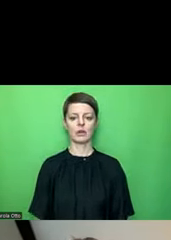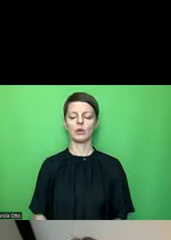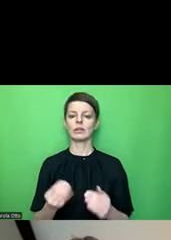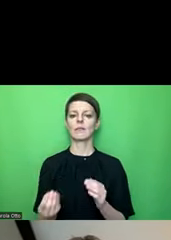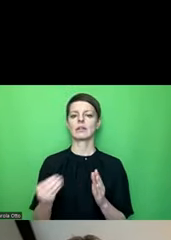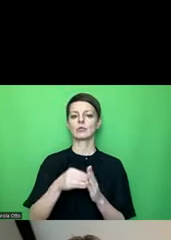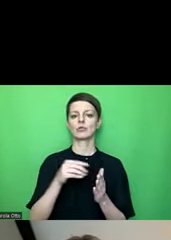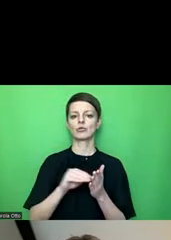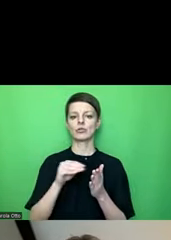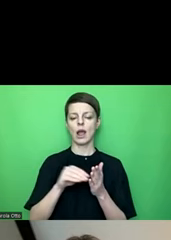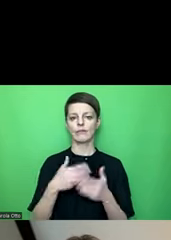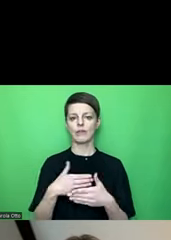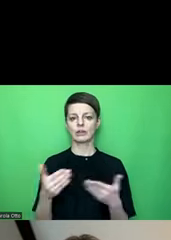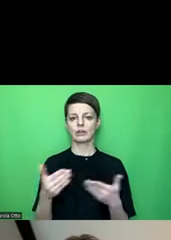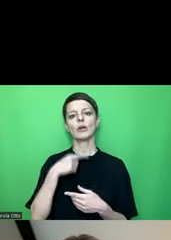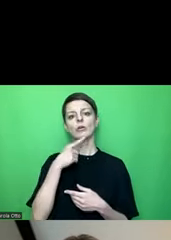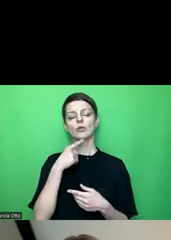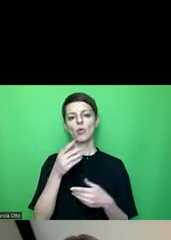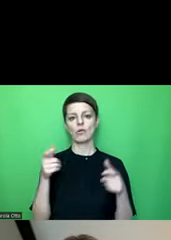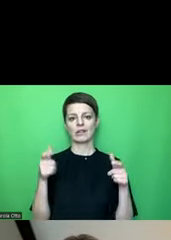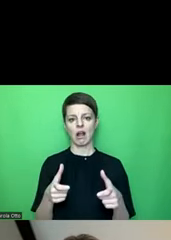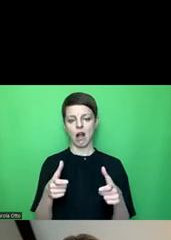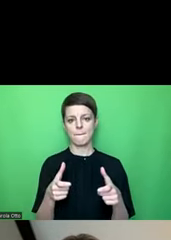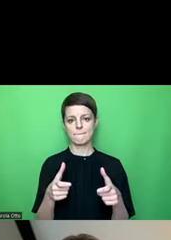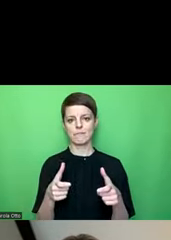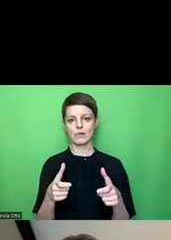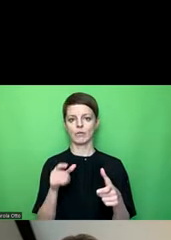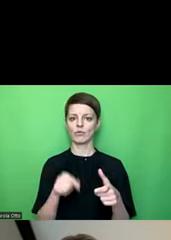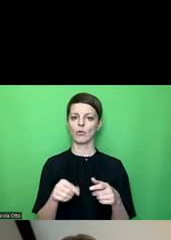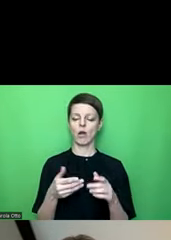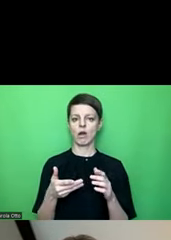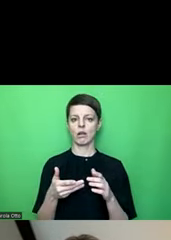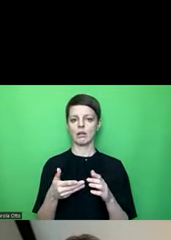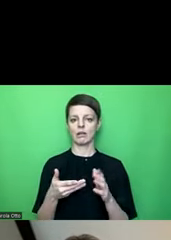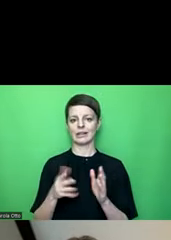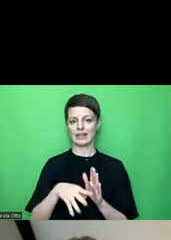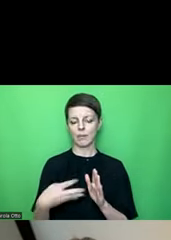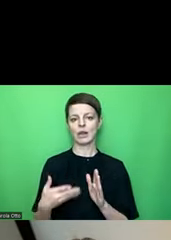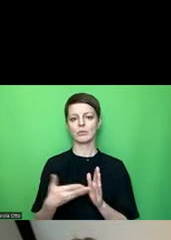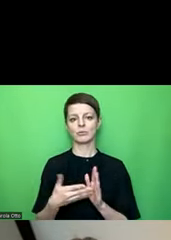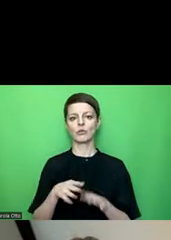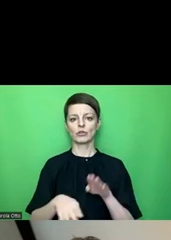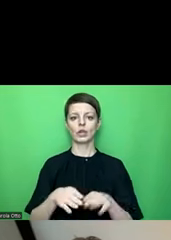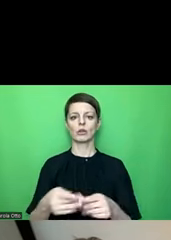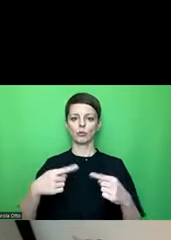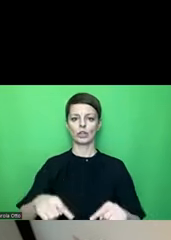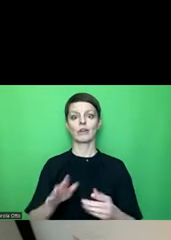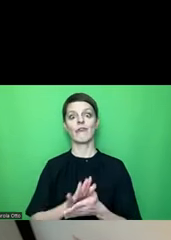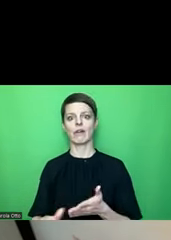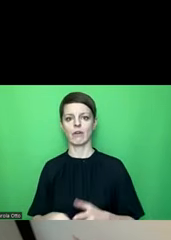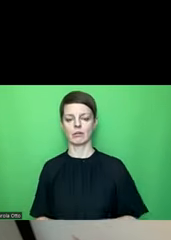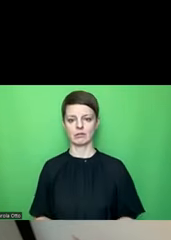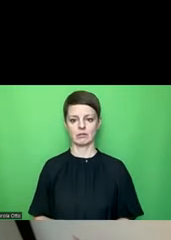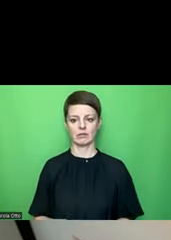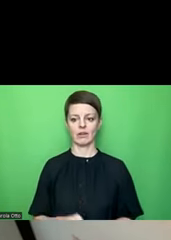Kuchendiagramm für Tabelle Prüfschritte Unterstrich vereinfacht. Das heißt, jemand, der sich jetzt